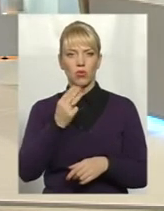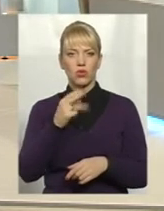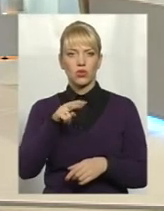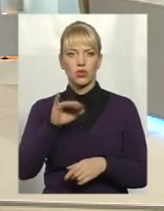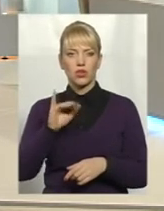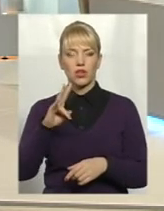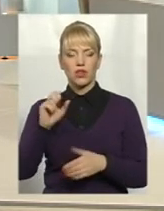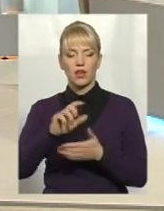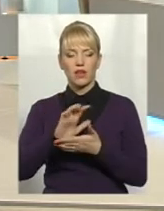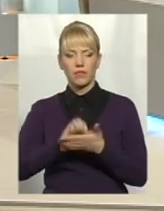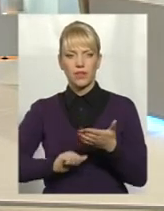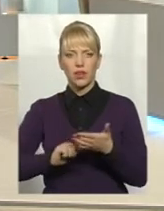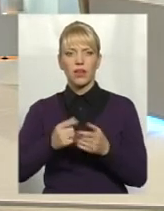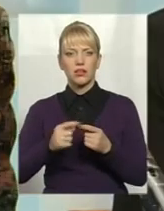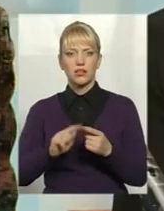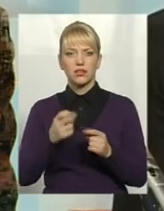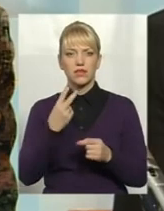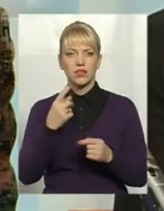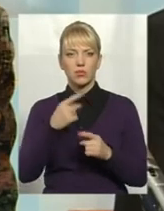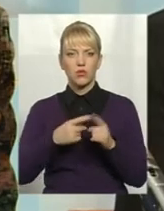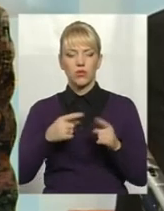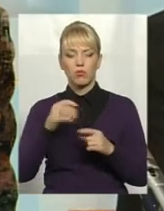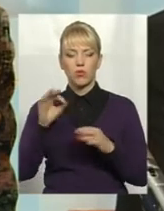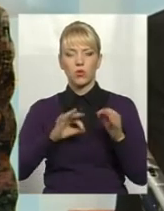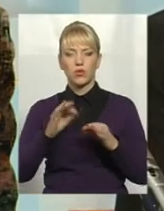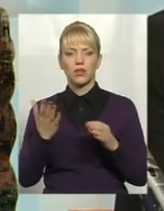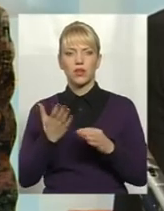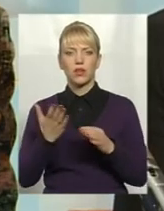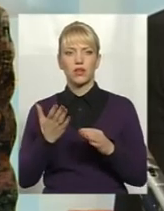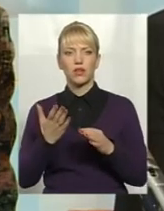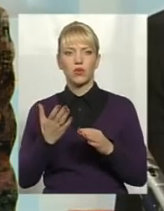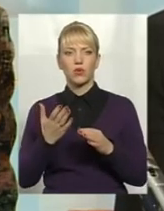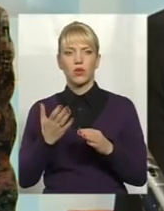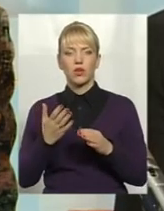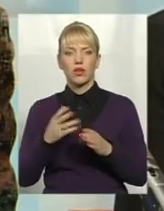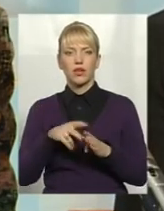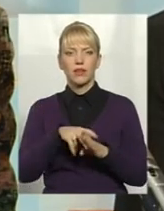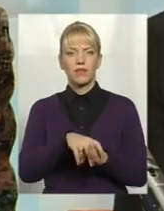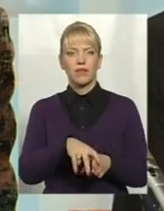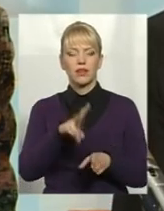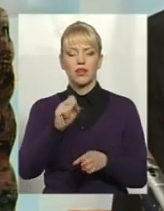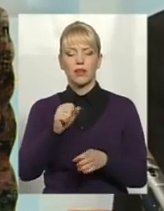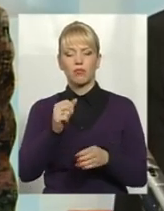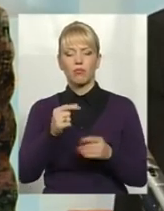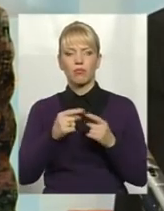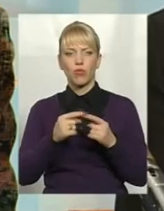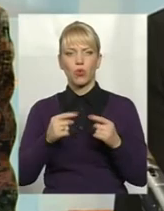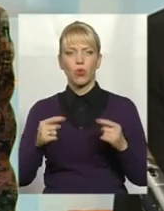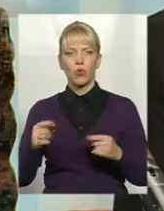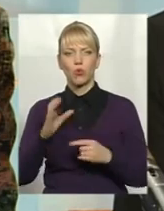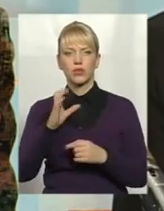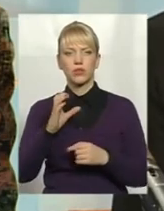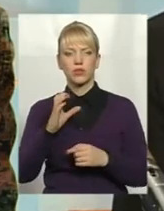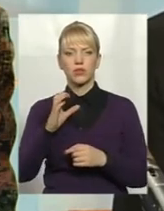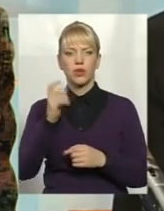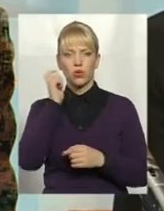,5%, яка вдалила особо в продукти з України, які знаходяться